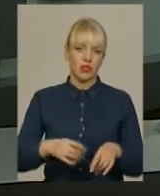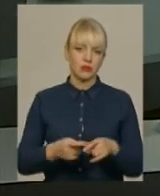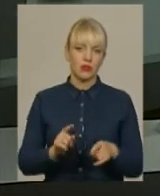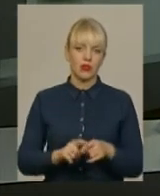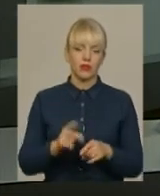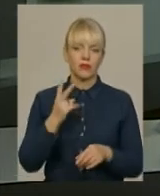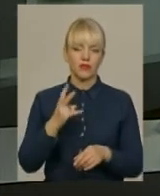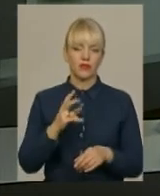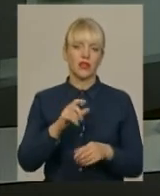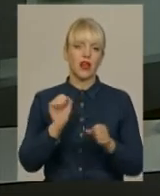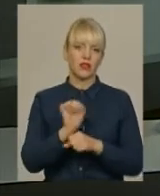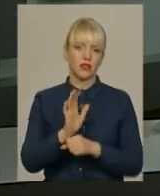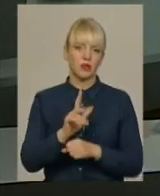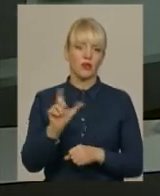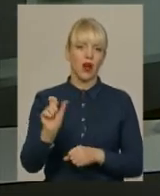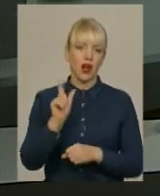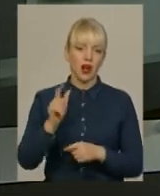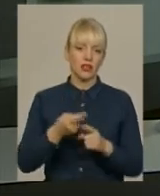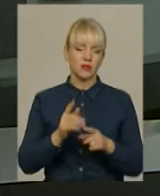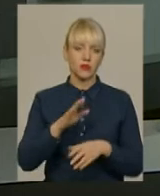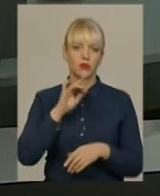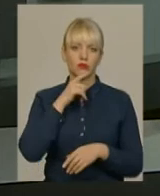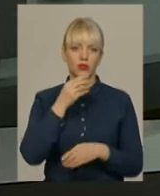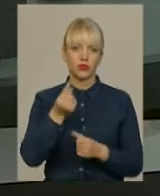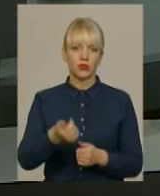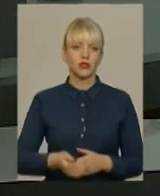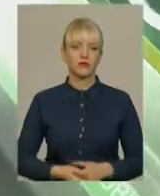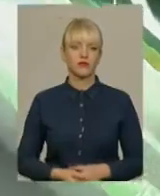газу, що дозволить економити кошти, каже головний лікар.